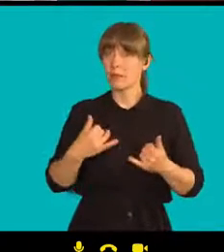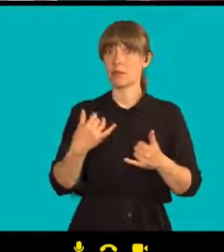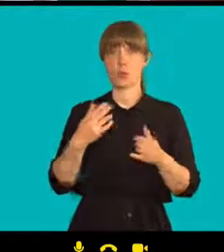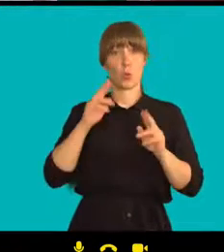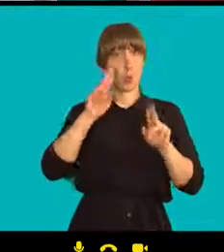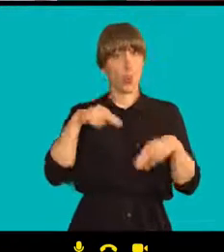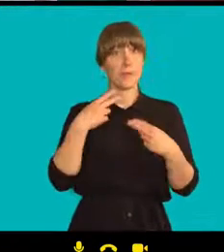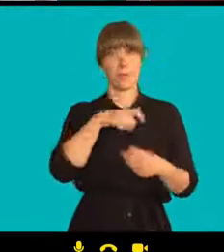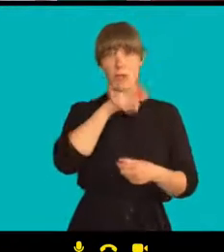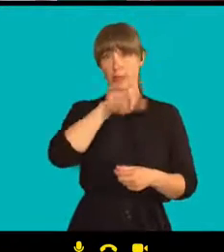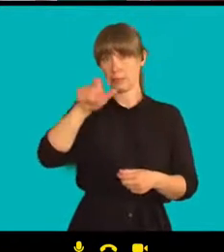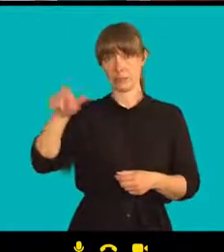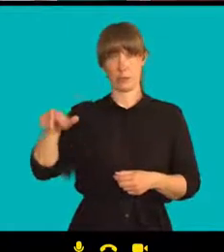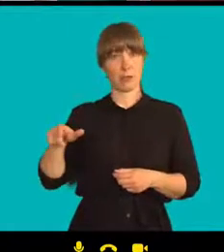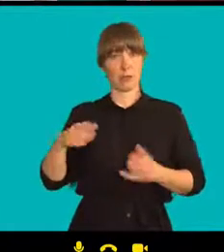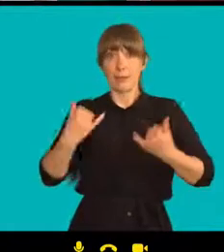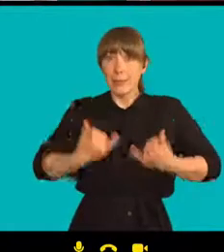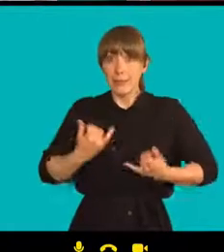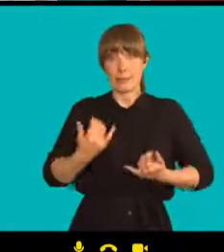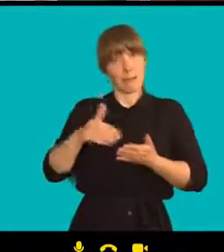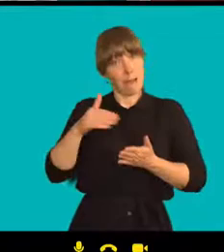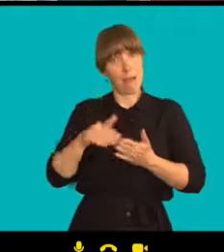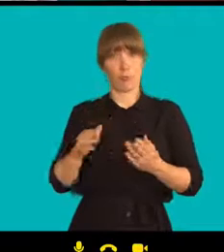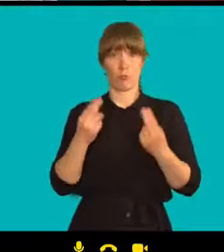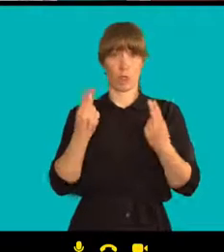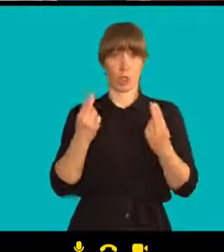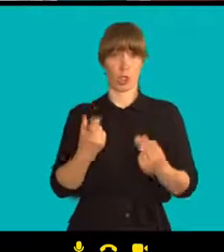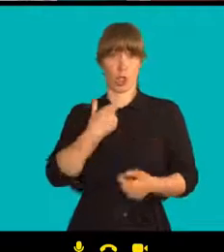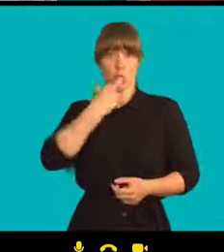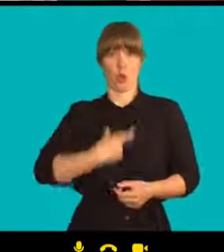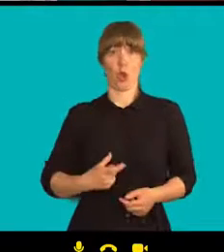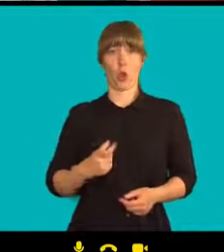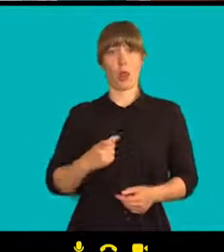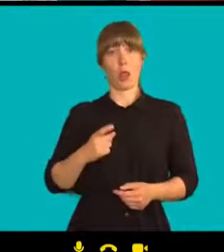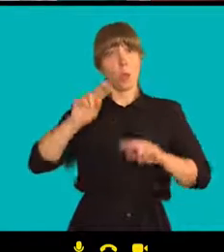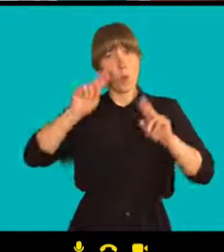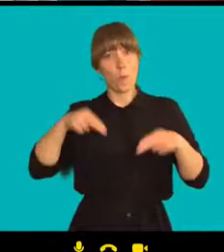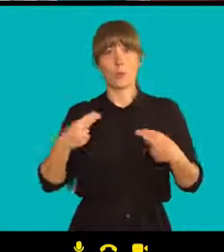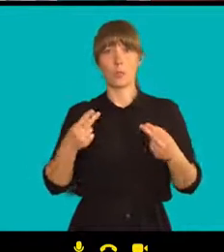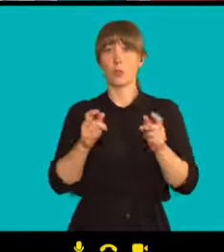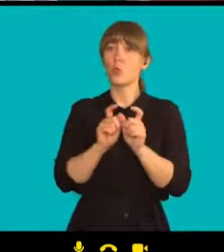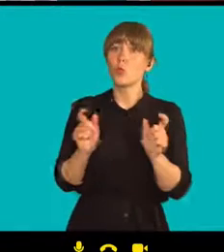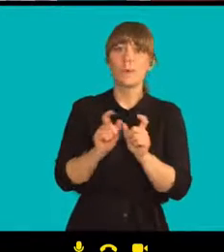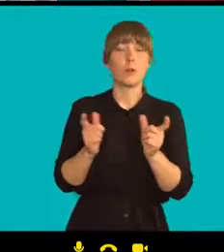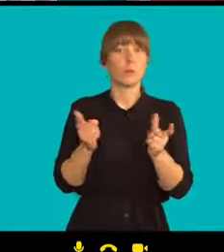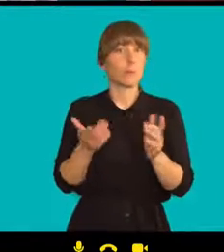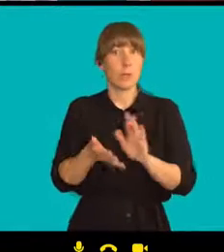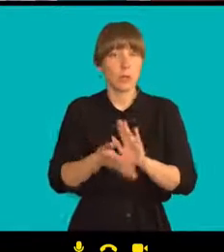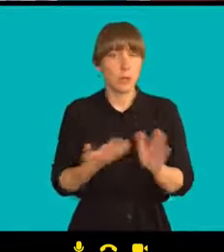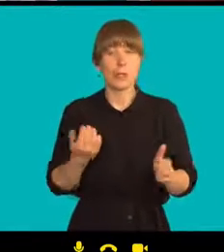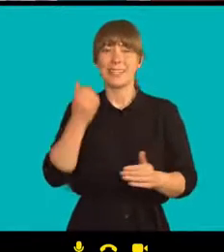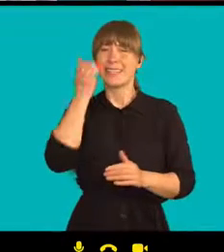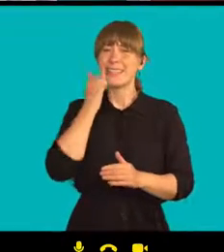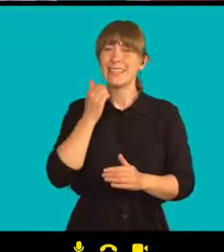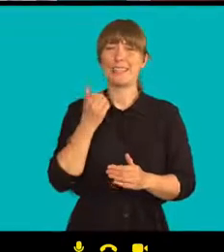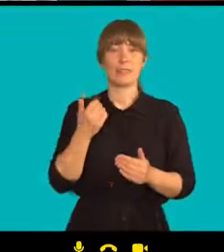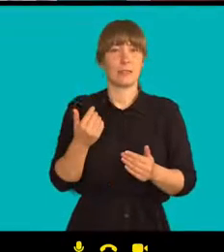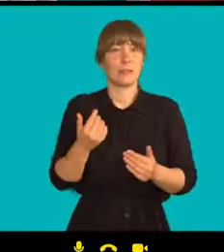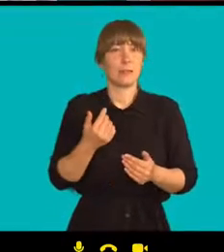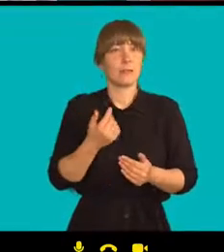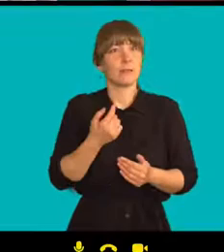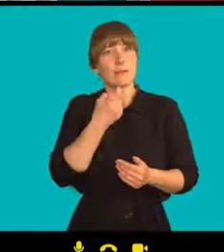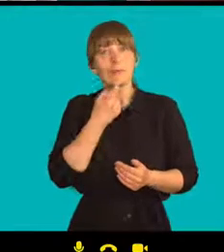je role umělců také důležitá, protože lidé že lidé teď potřebují odpověď.